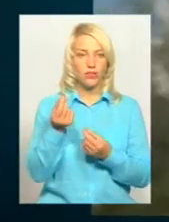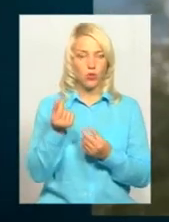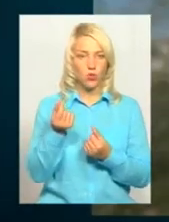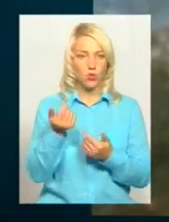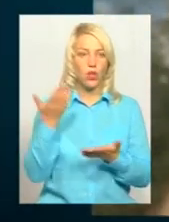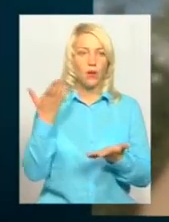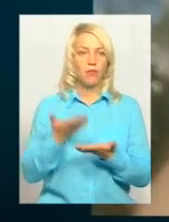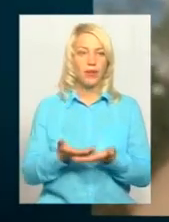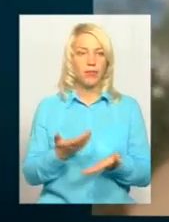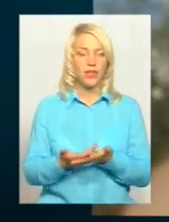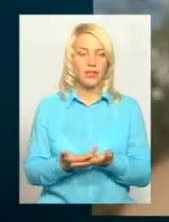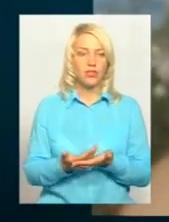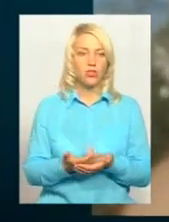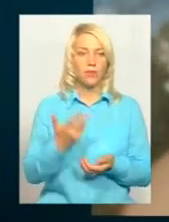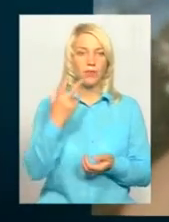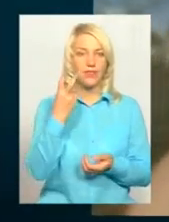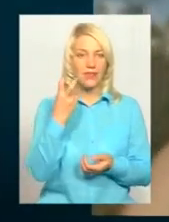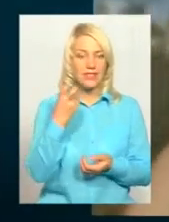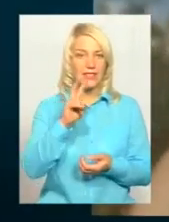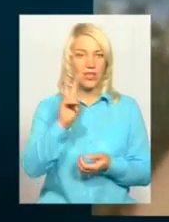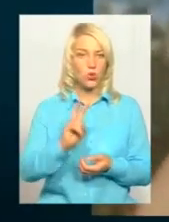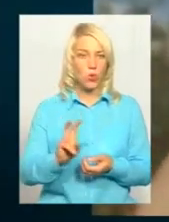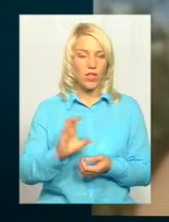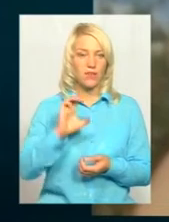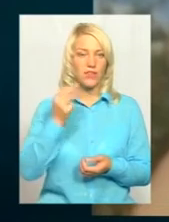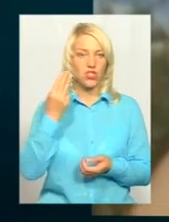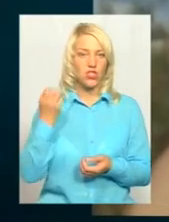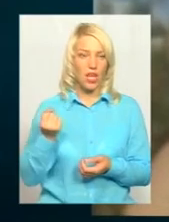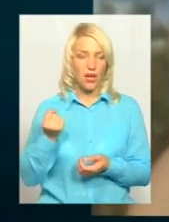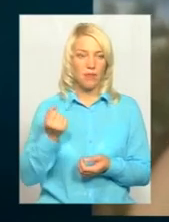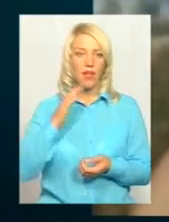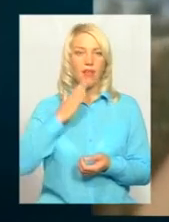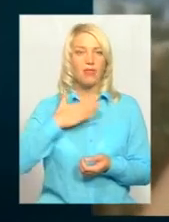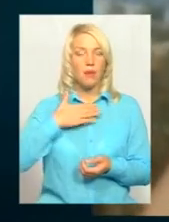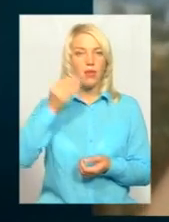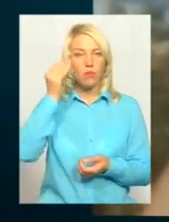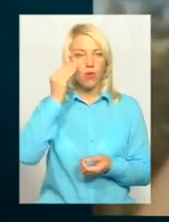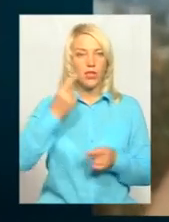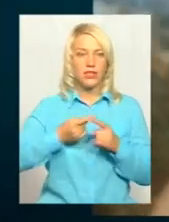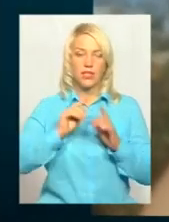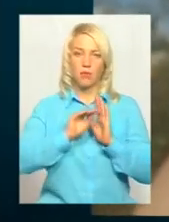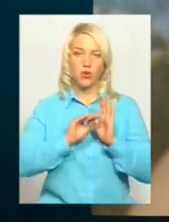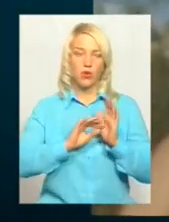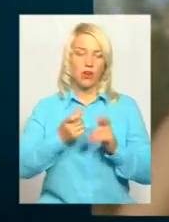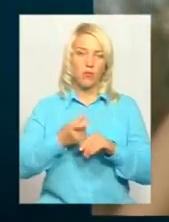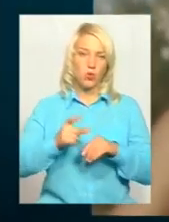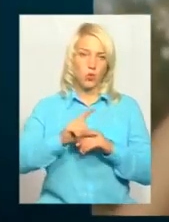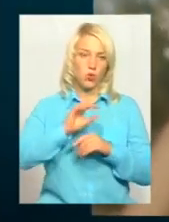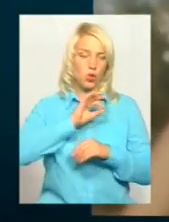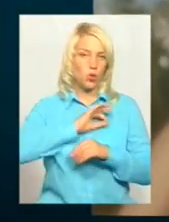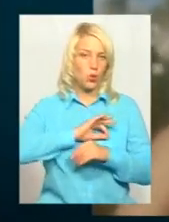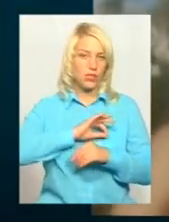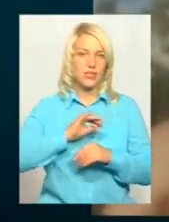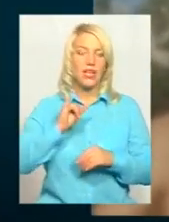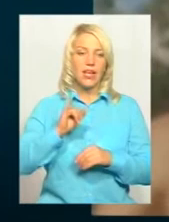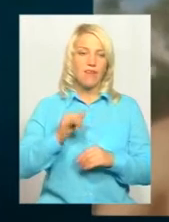200 доларів США. На мій погляд ця програма дуже корисна та важлива для